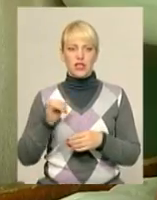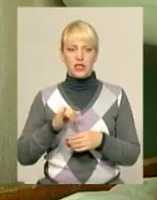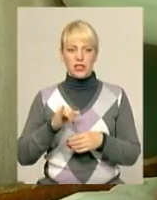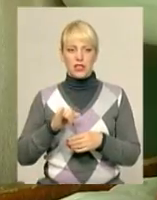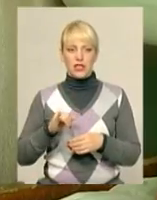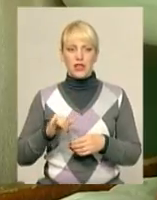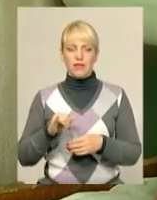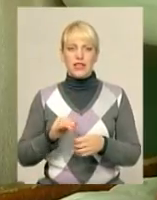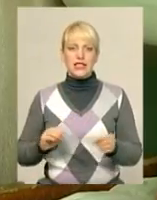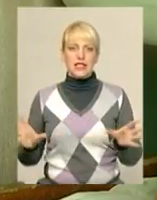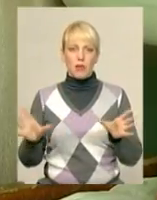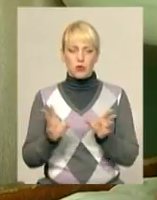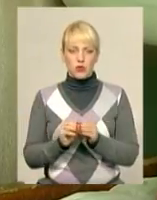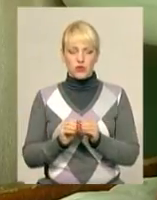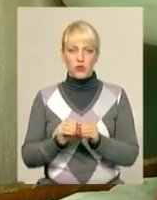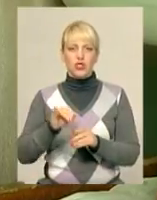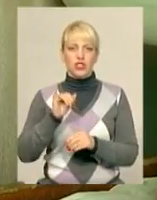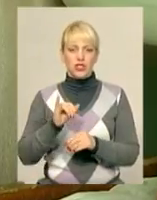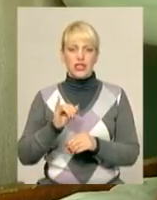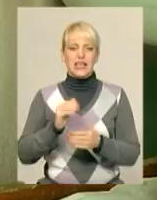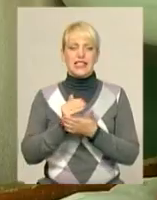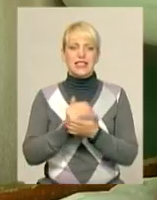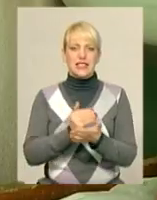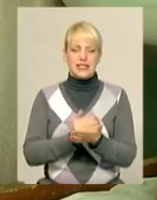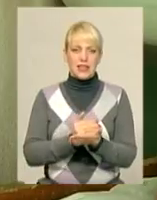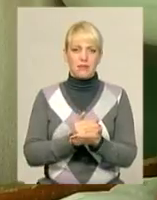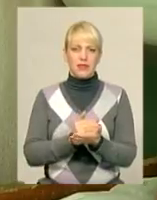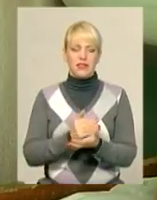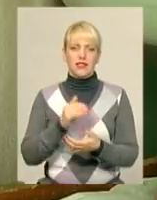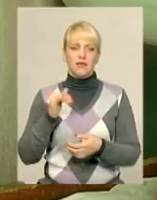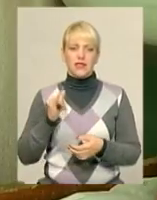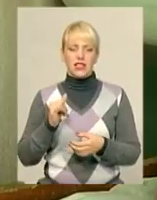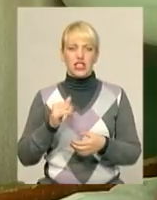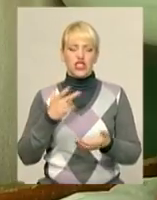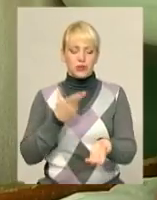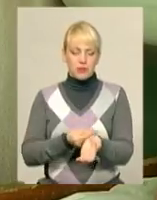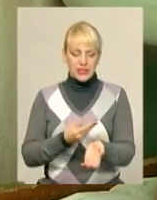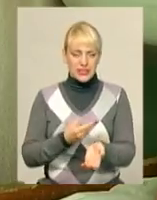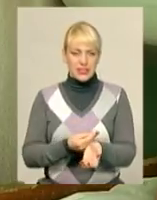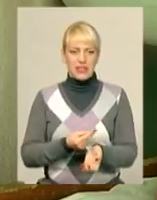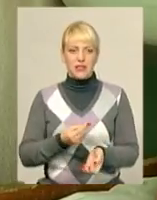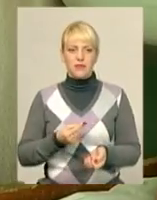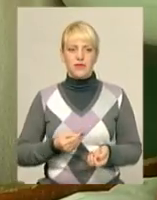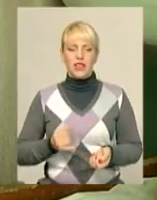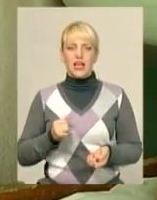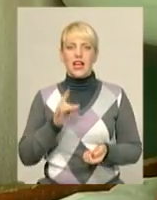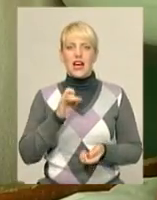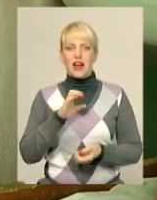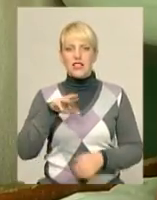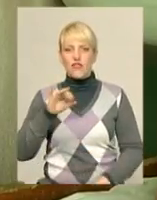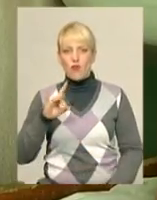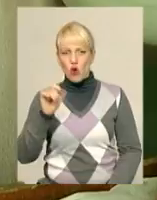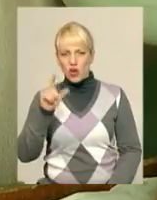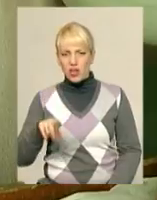сподіваючі, тобто і системи, і шприці, і раствор,